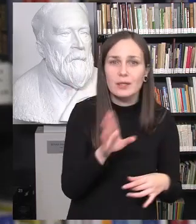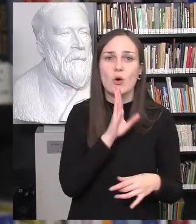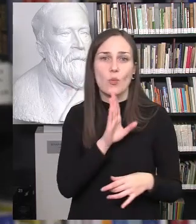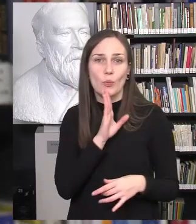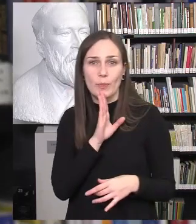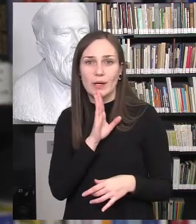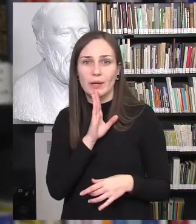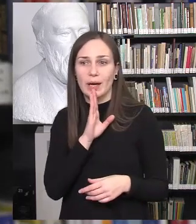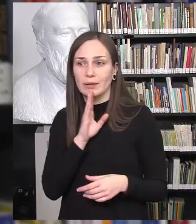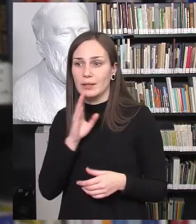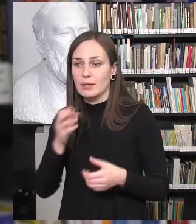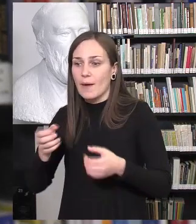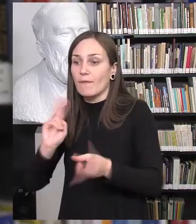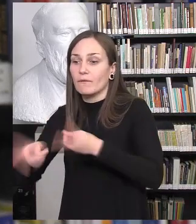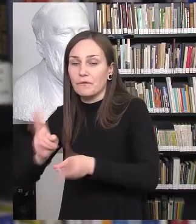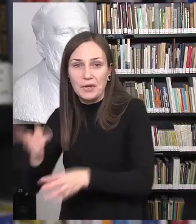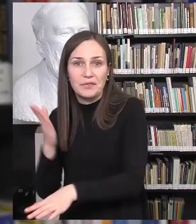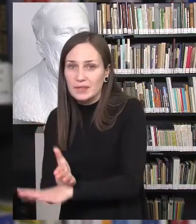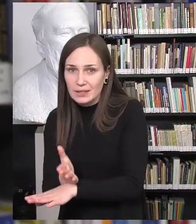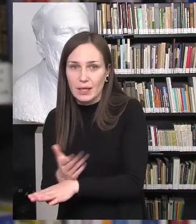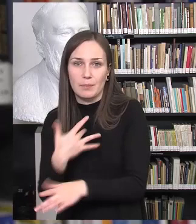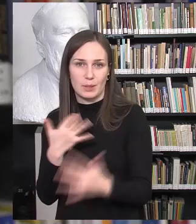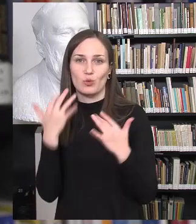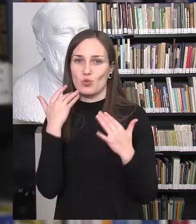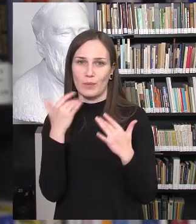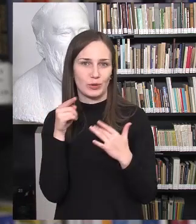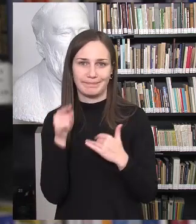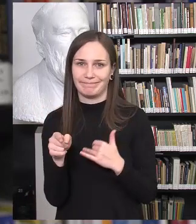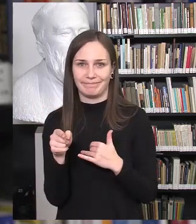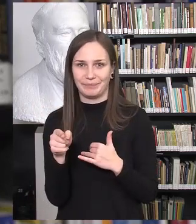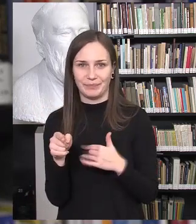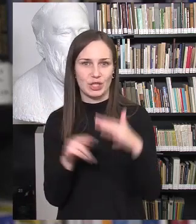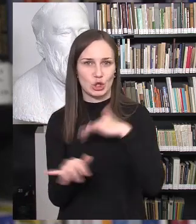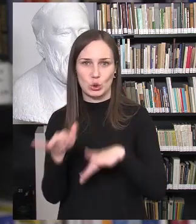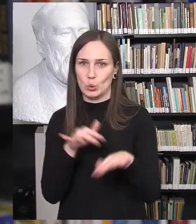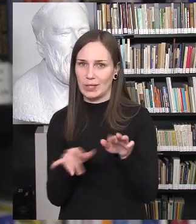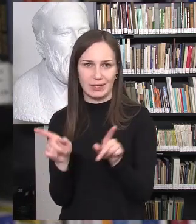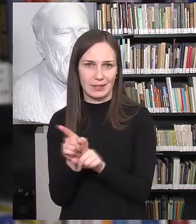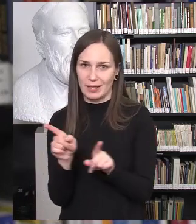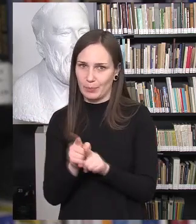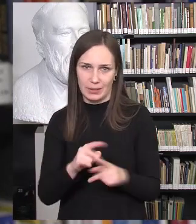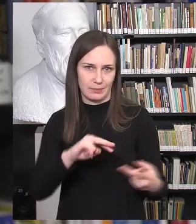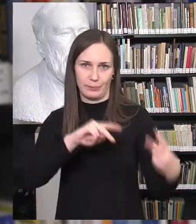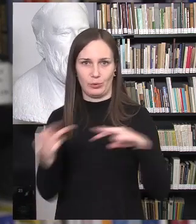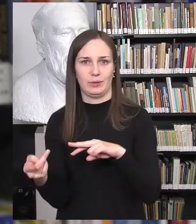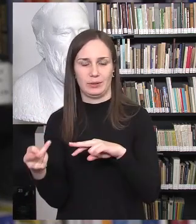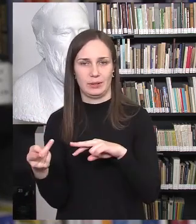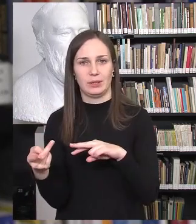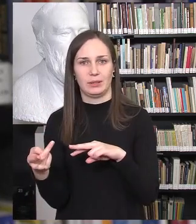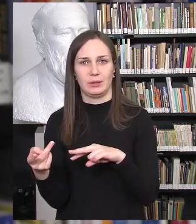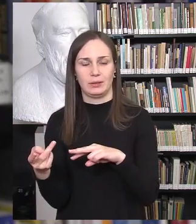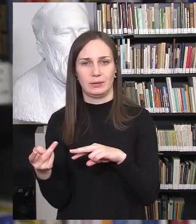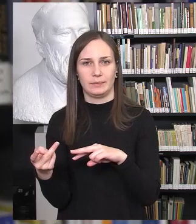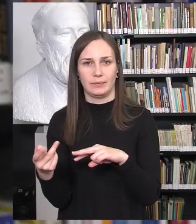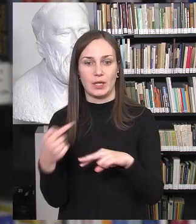tik tais prie puodų. Tai tikrai, mano nuomonė, čia situacija yra irgi kintantė. Ir aš, kaip